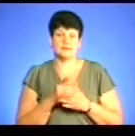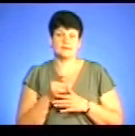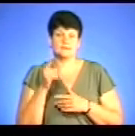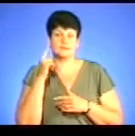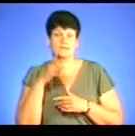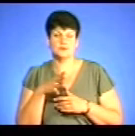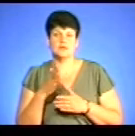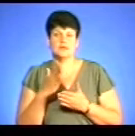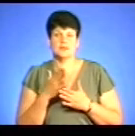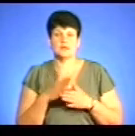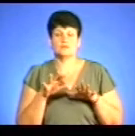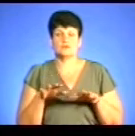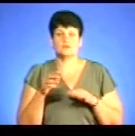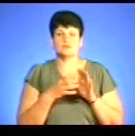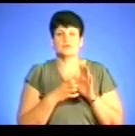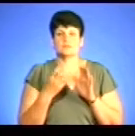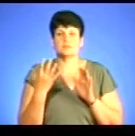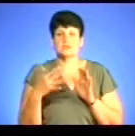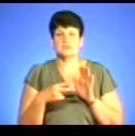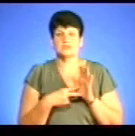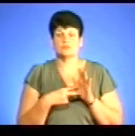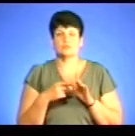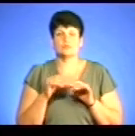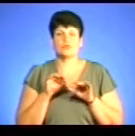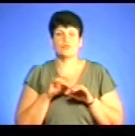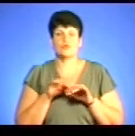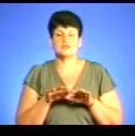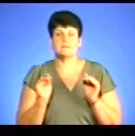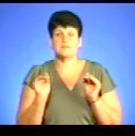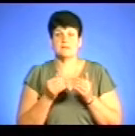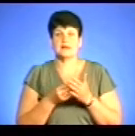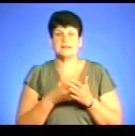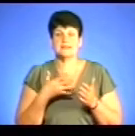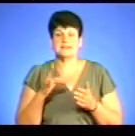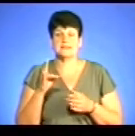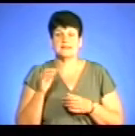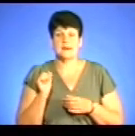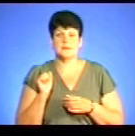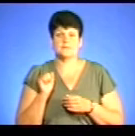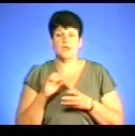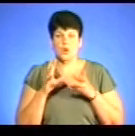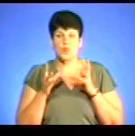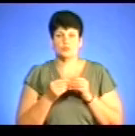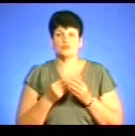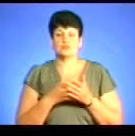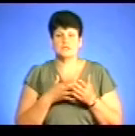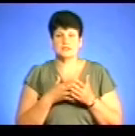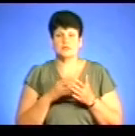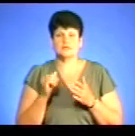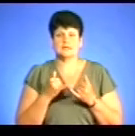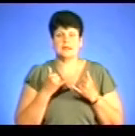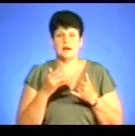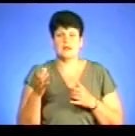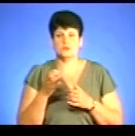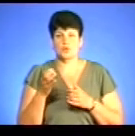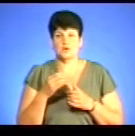що є постанова 957-ма коменту міністрів про запровадження мінімальних цін на оптову ціну і на розвитку для алкогольних